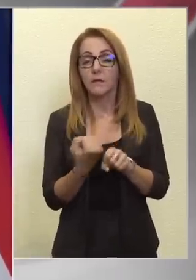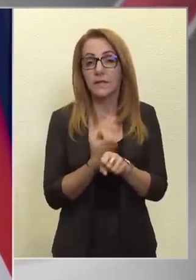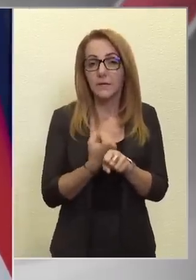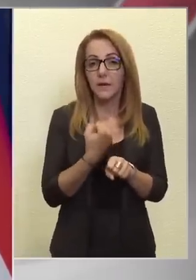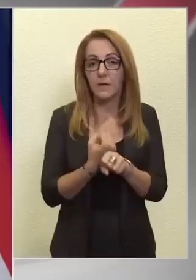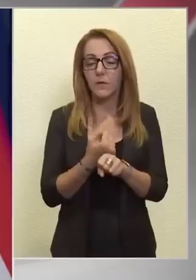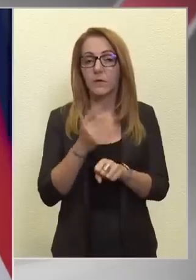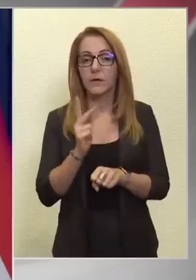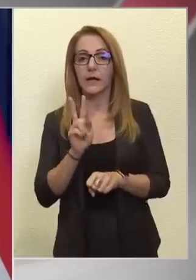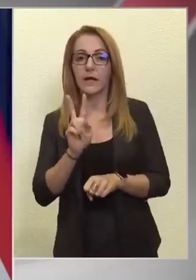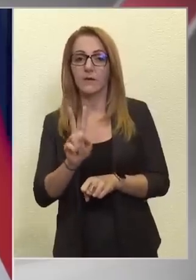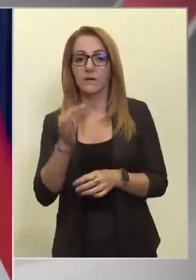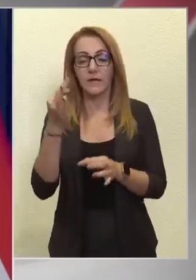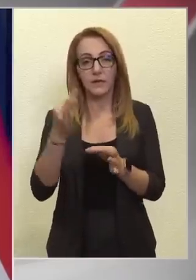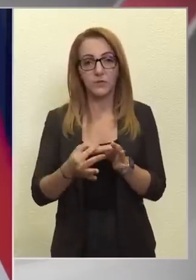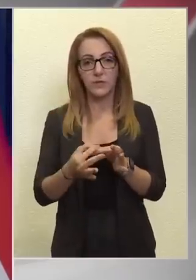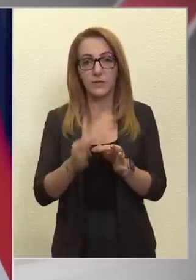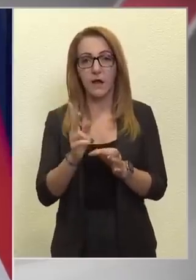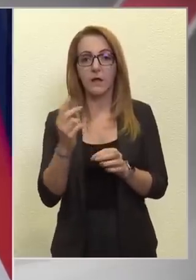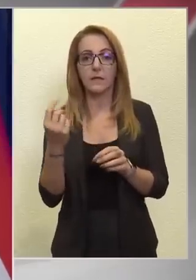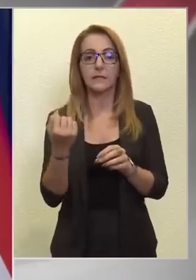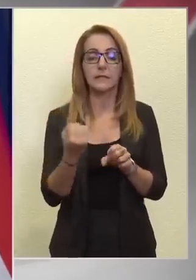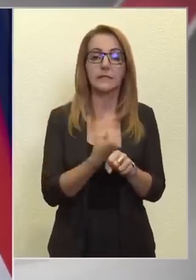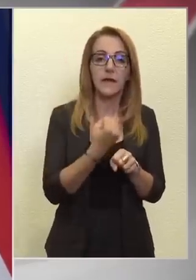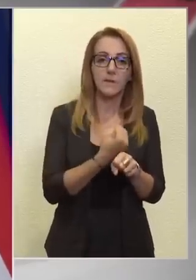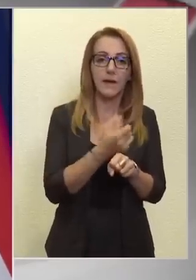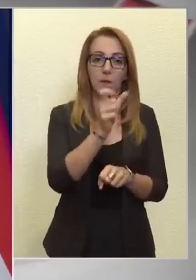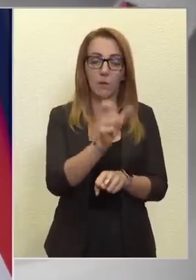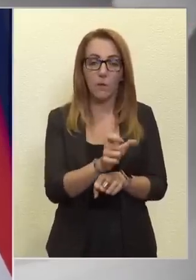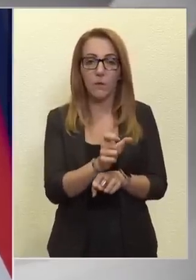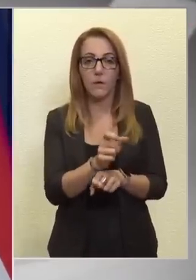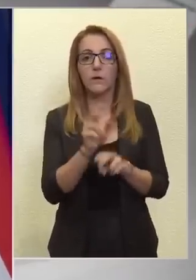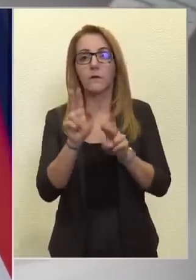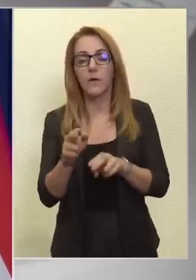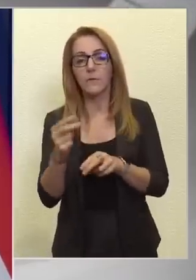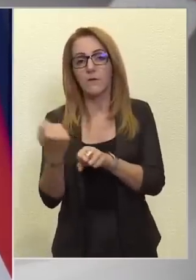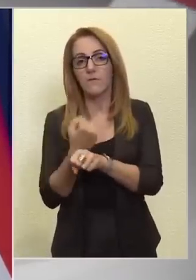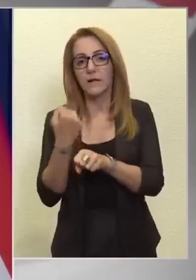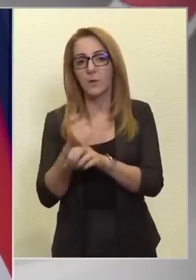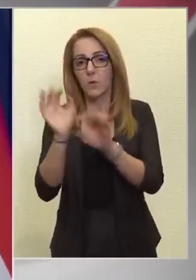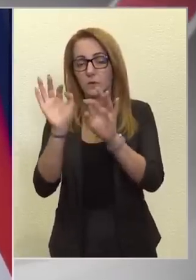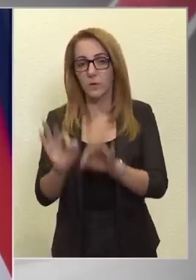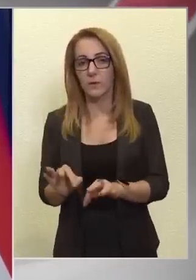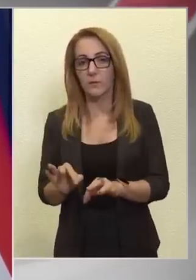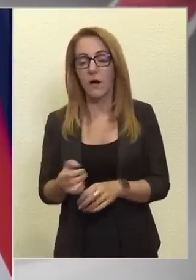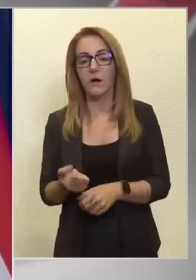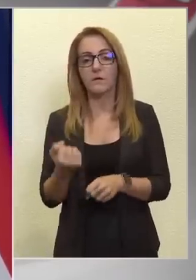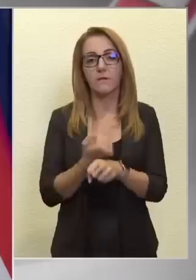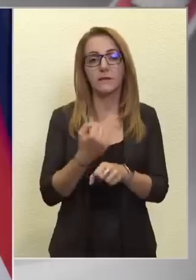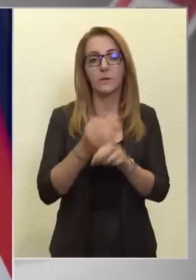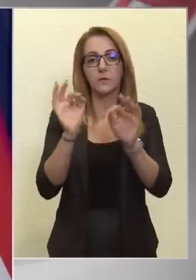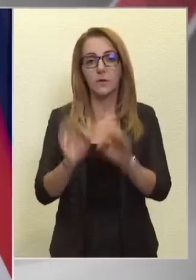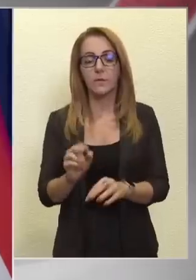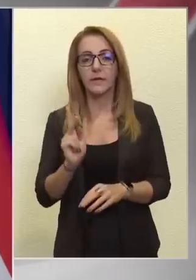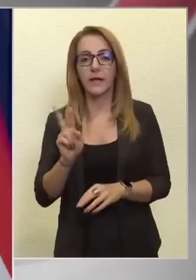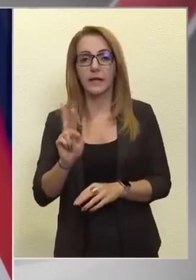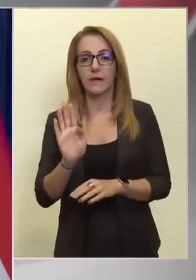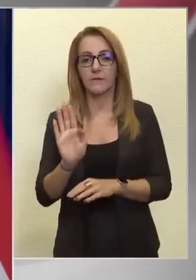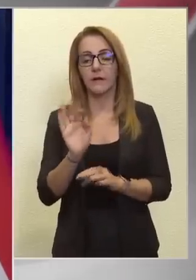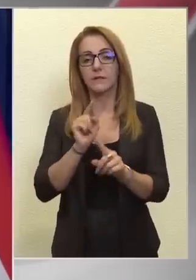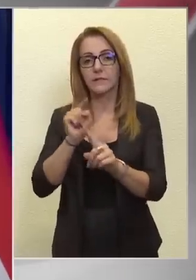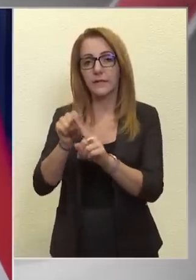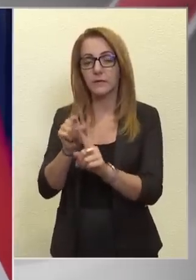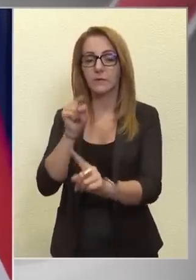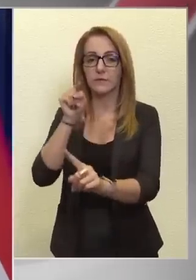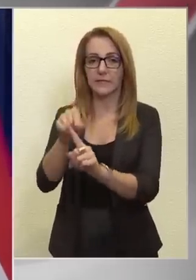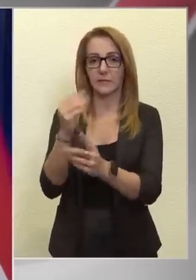KKV-k esetén, aki termelő, az lényegében a feldolgozóipar. Tehát a feldolgozóipari KKV-kat célozzuk. Ez